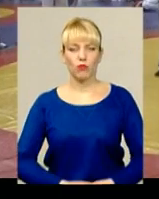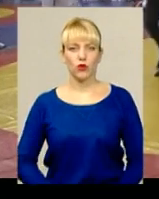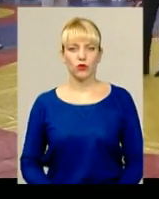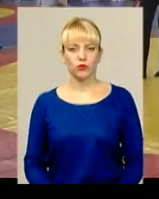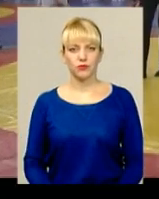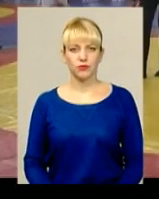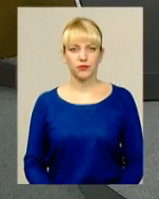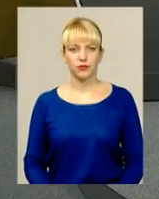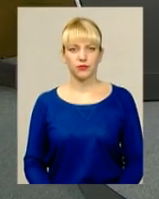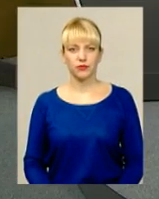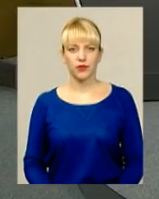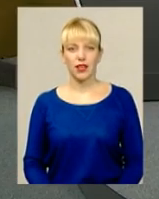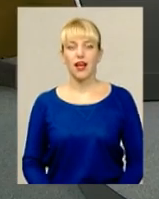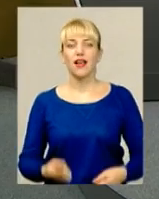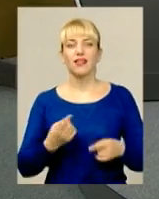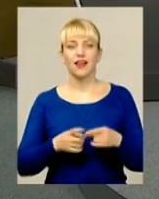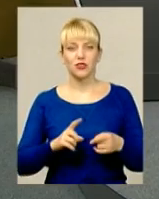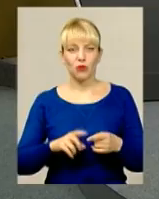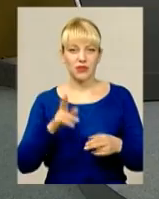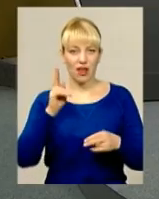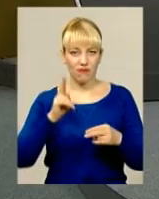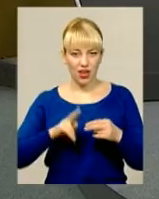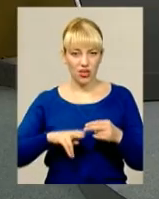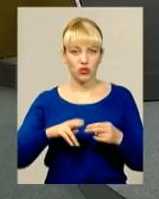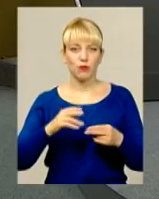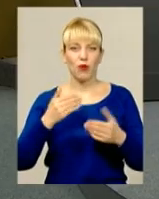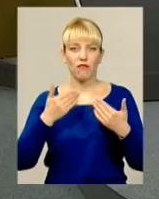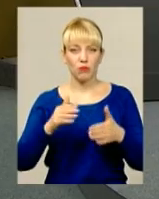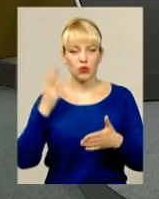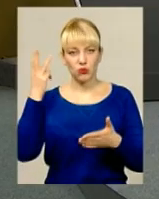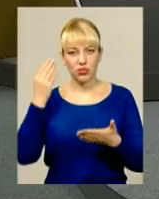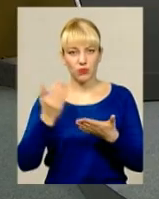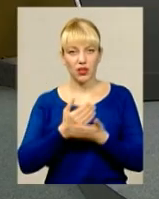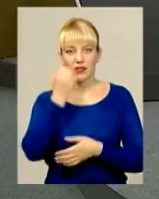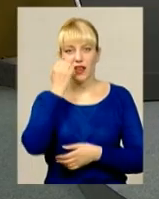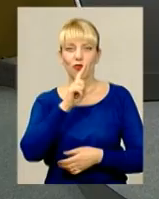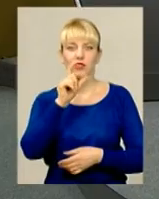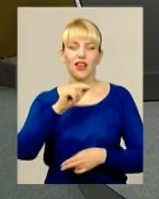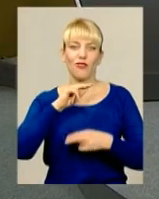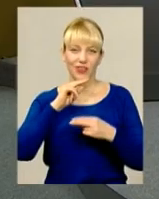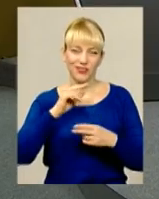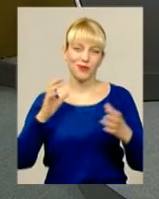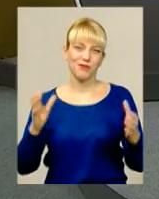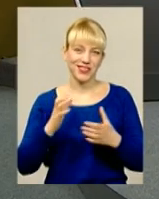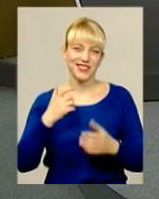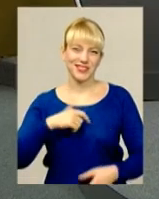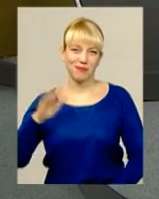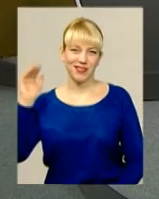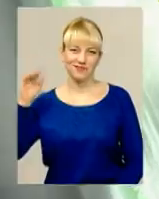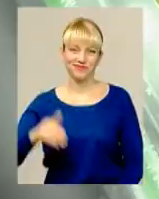випуску. І на цьому ми завершуємо випуск «Подільської панорами». Дякуємо вам за увагу і бережіть себе.